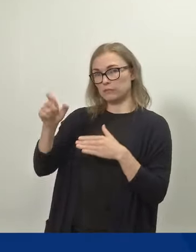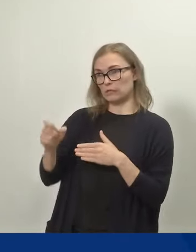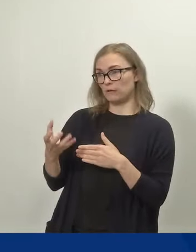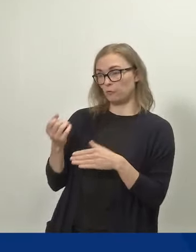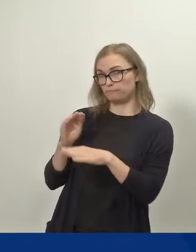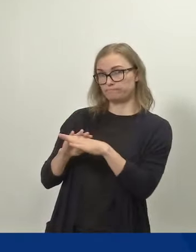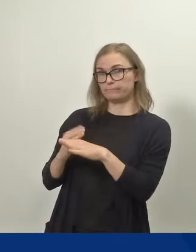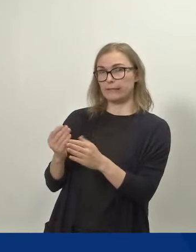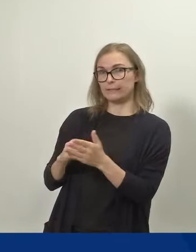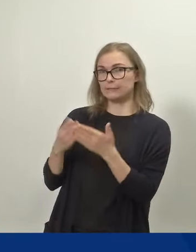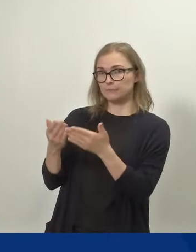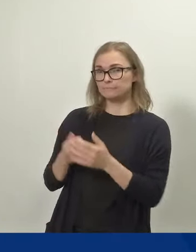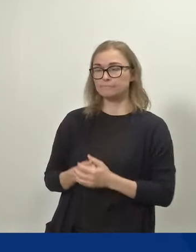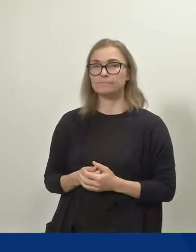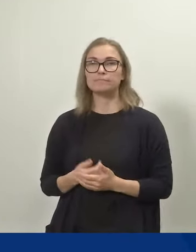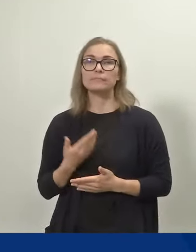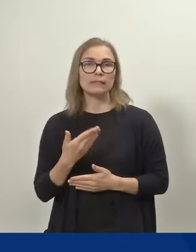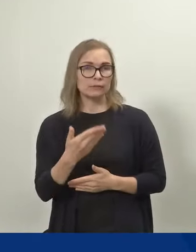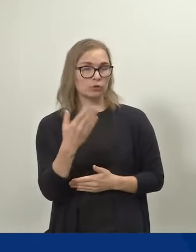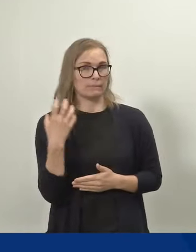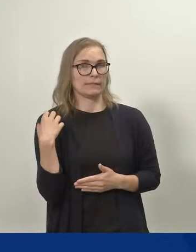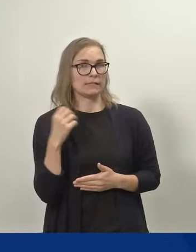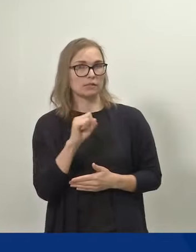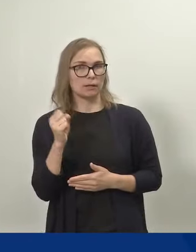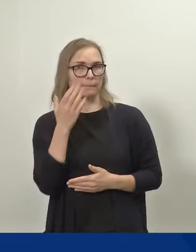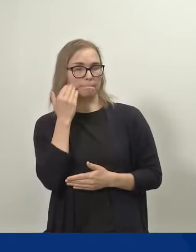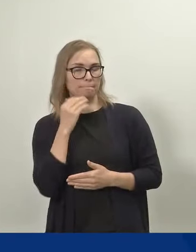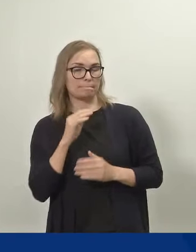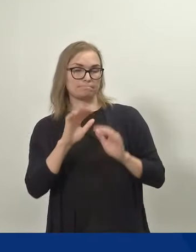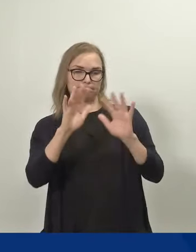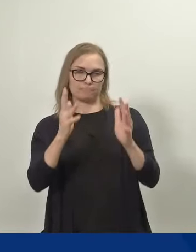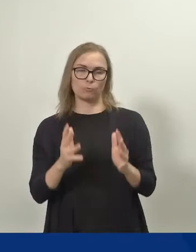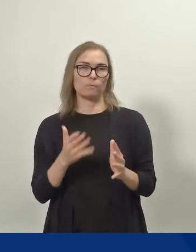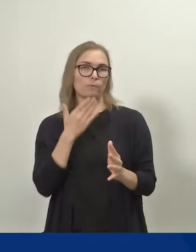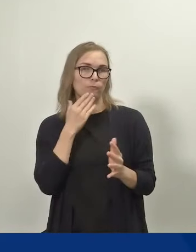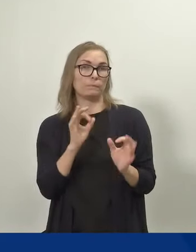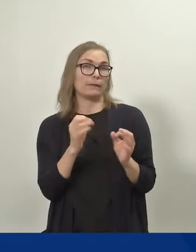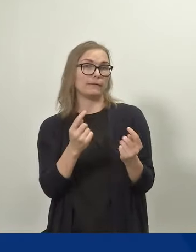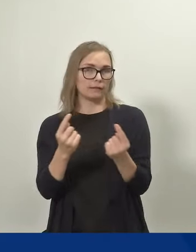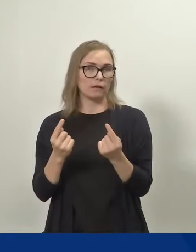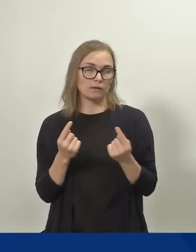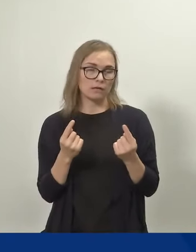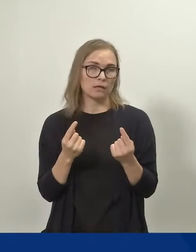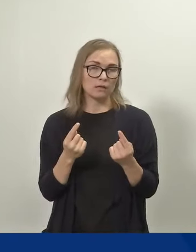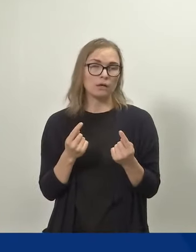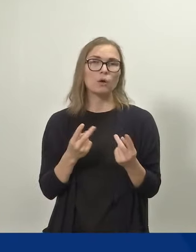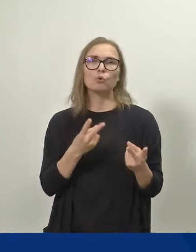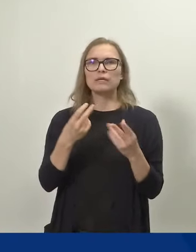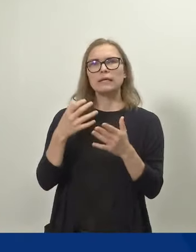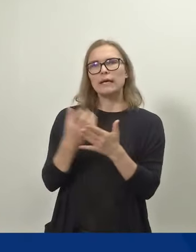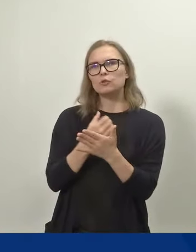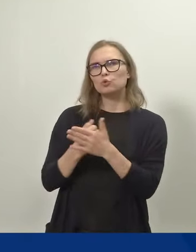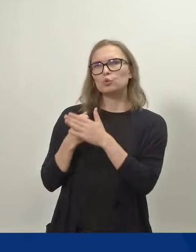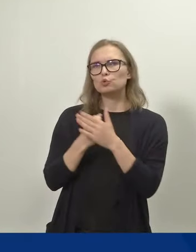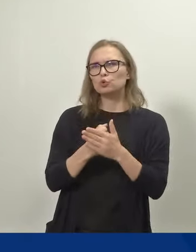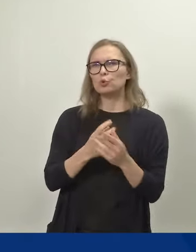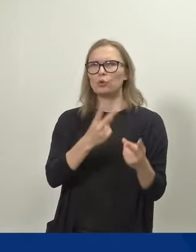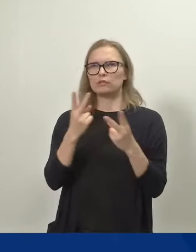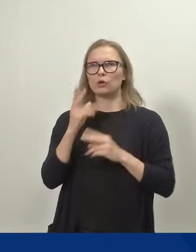täydentää. Kiitos. Ministeri Sarkkinen tässä hyvin kuvasikin tätä tilannetta, että näistä etuuksista yleensä kotihoidon